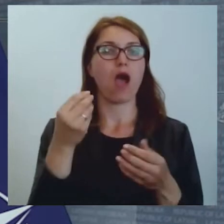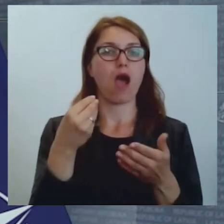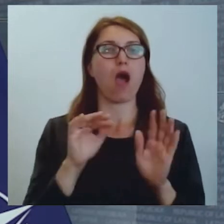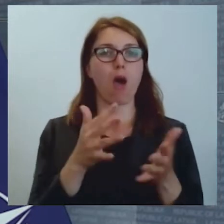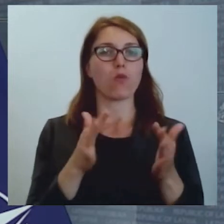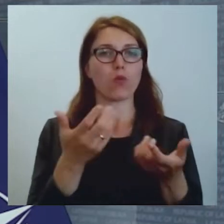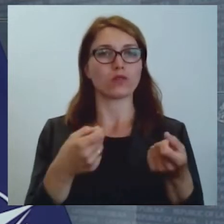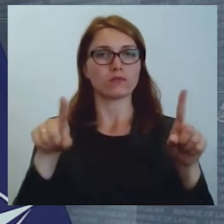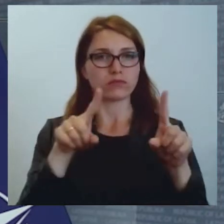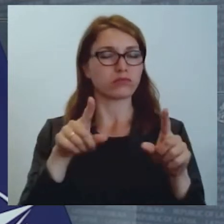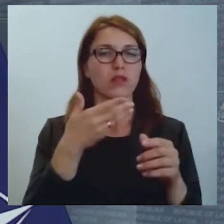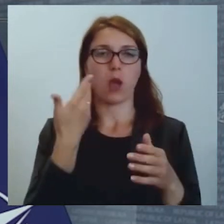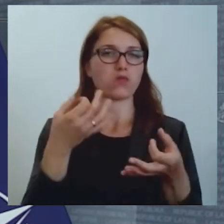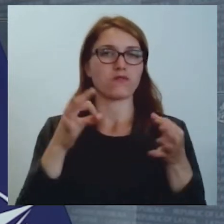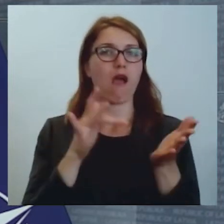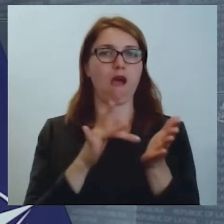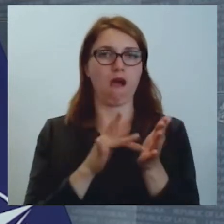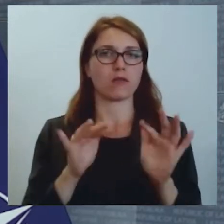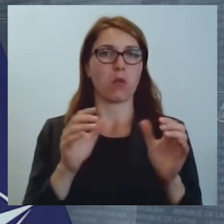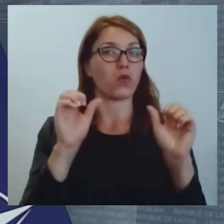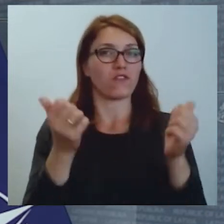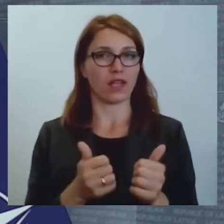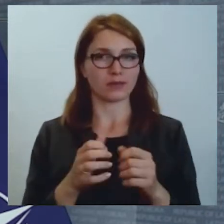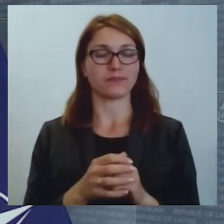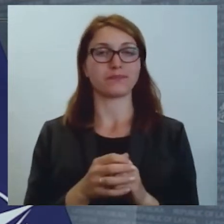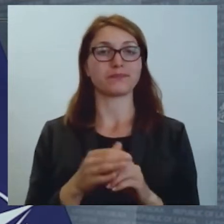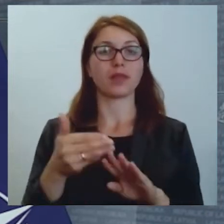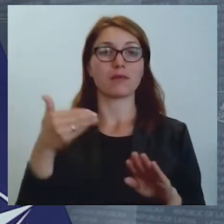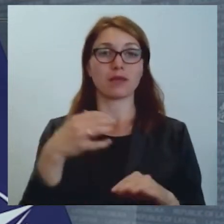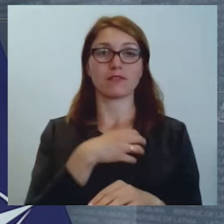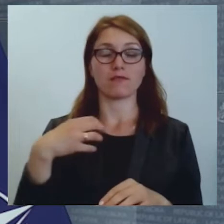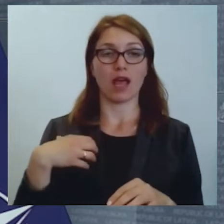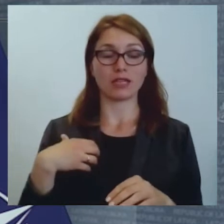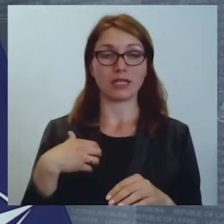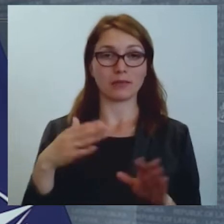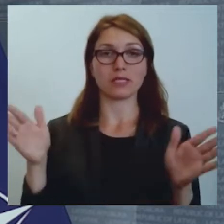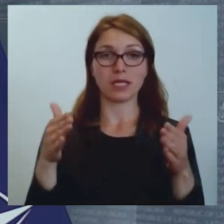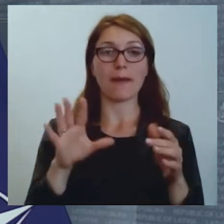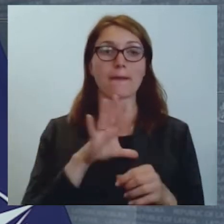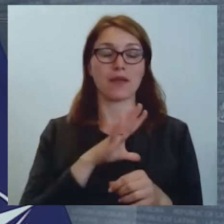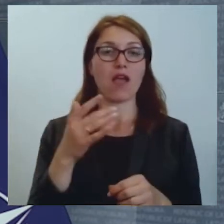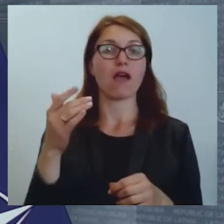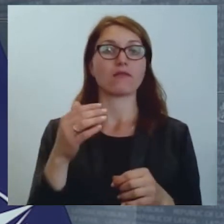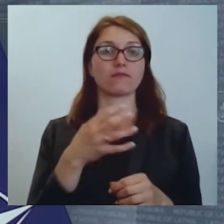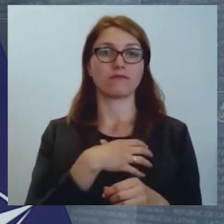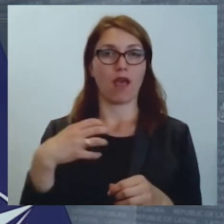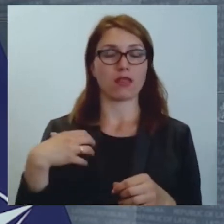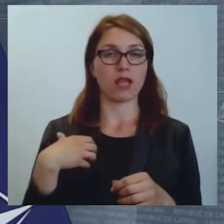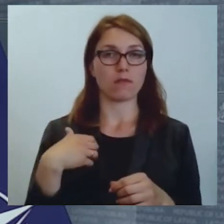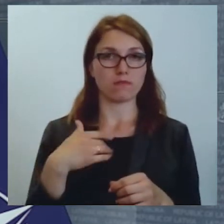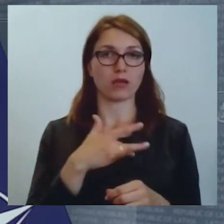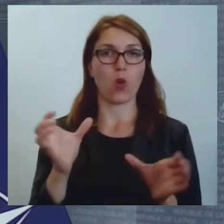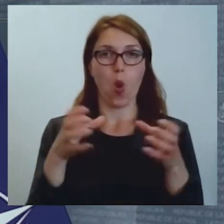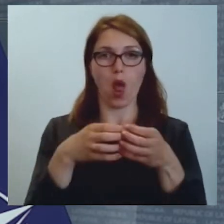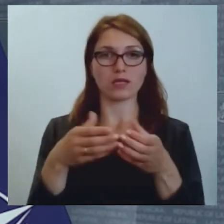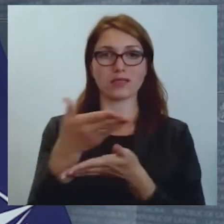apkurs veida. Šodien pirms valdības sēda mums bija valdības koalīcijas sadarbības sanāksme, kur mēs